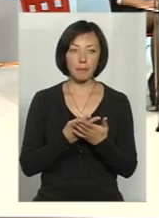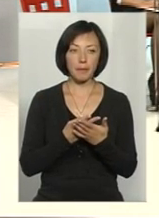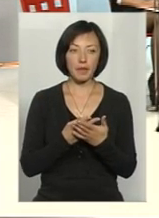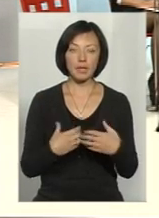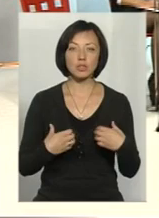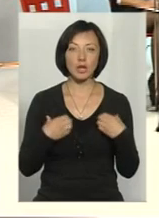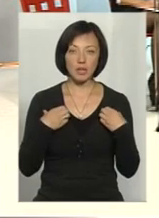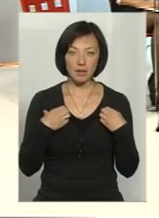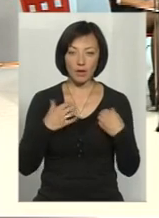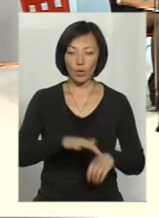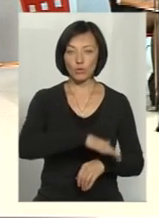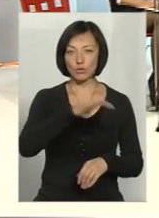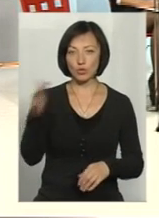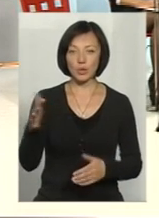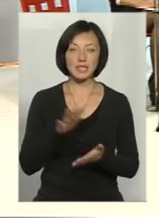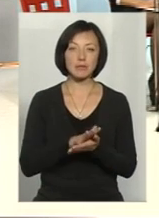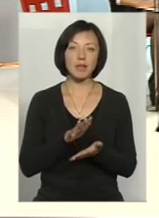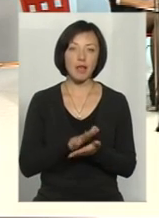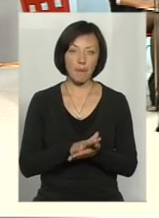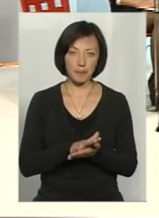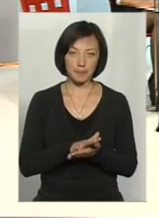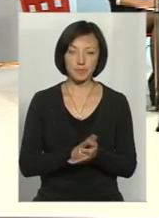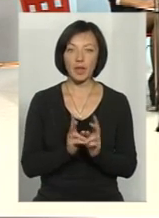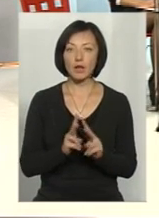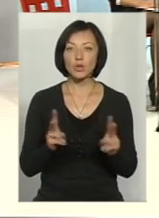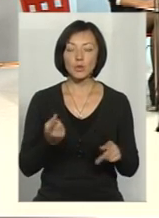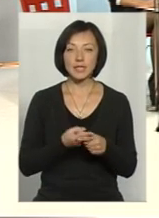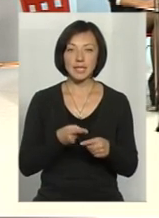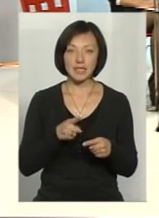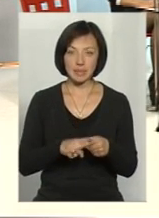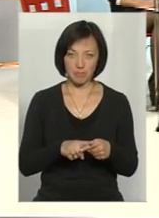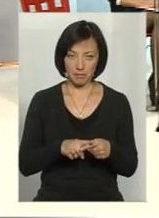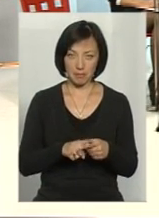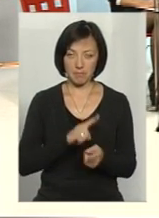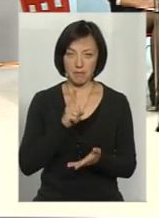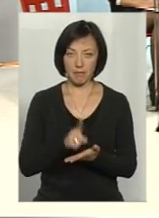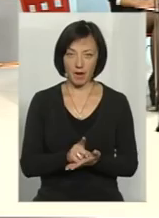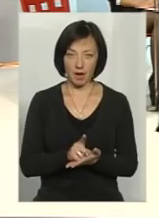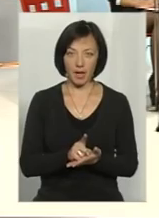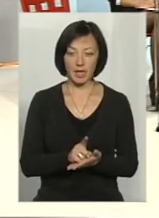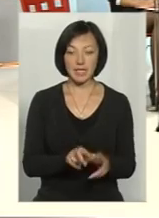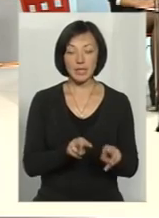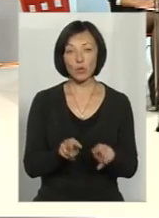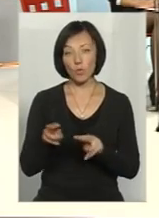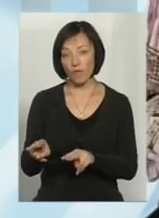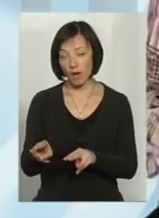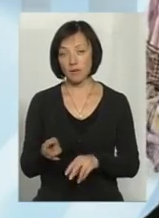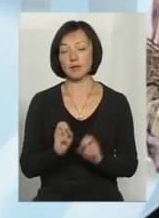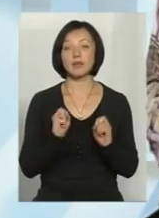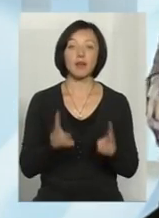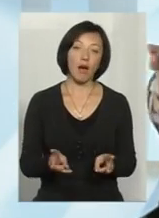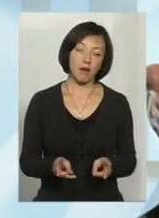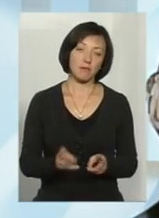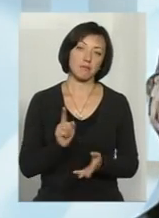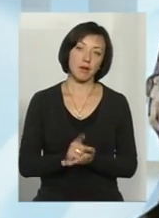жахливі кучовури сміття. Хто за цим має слідкувати, як